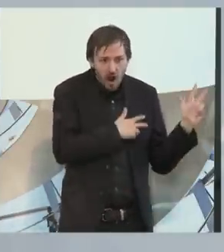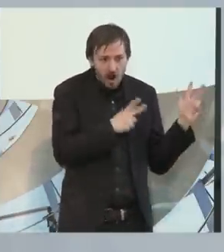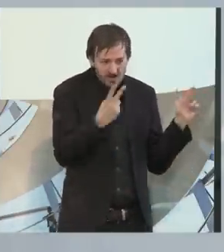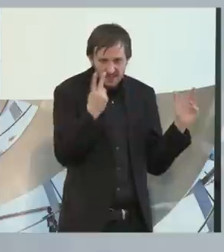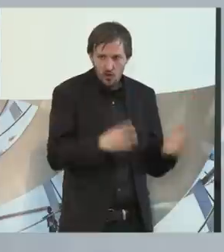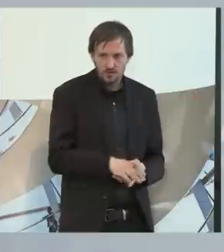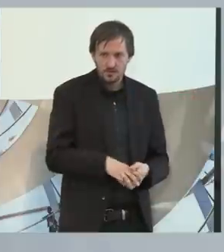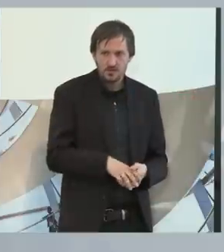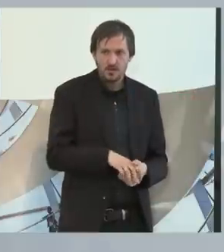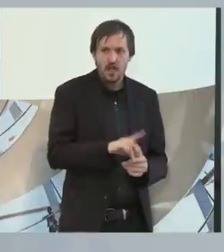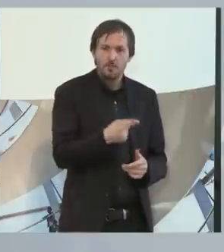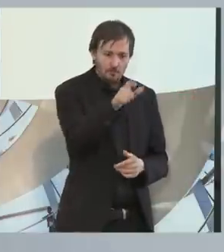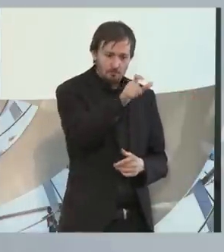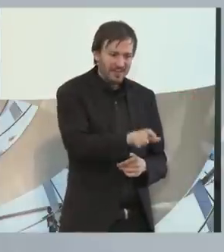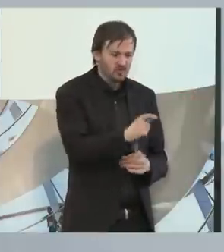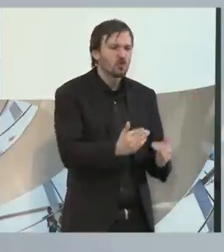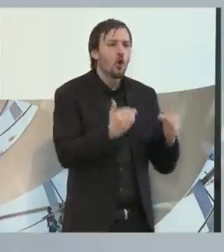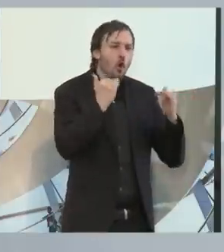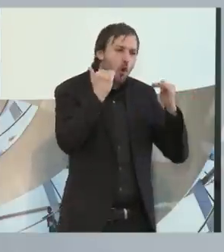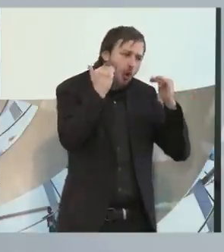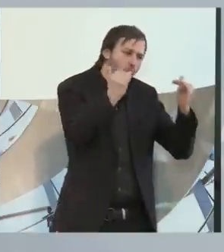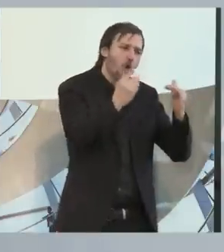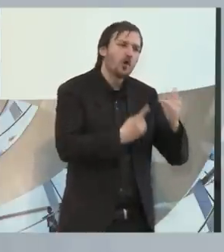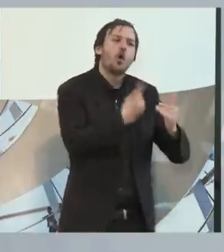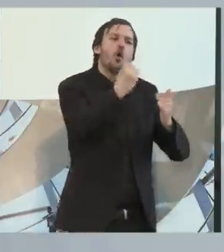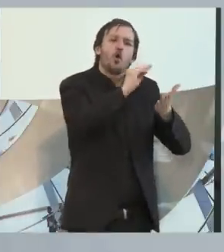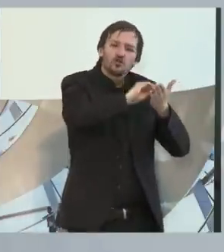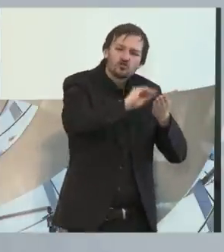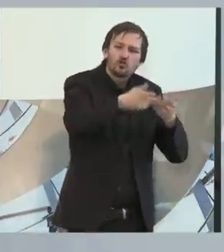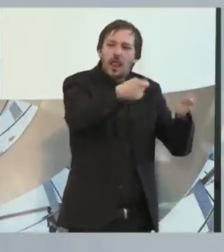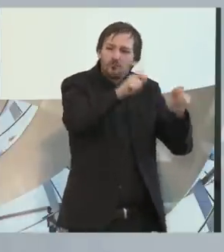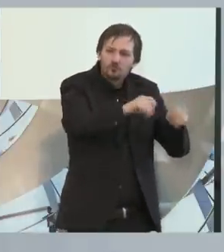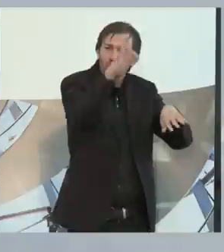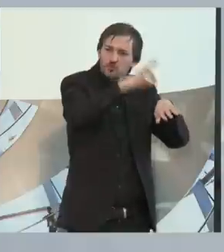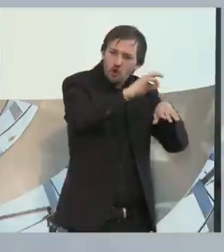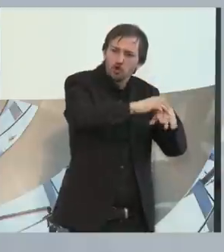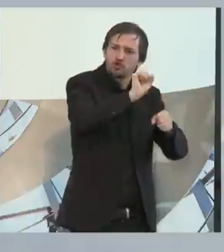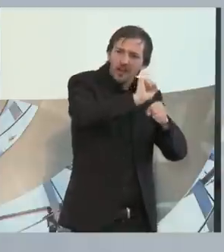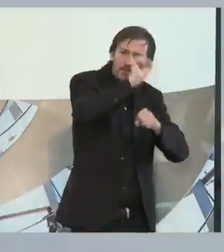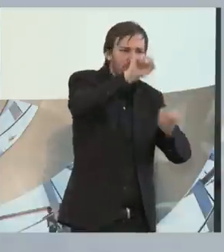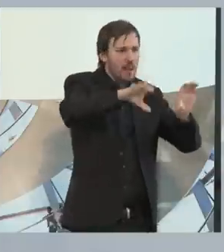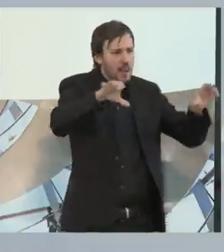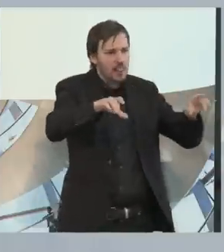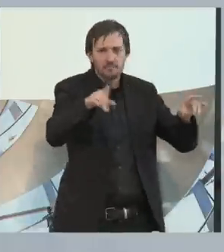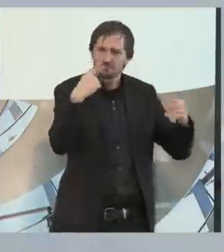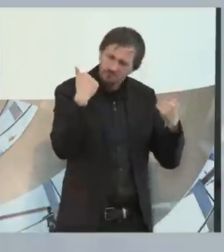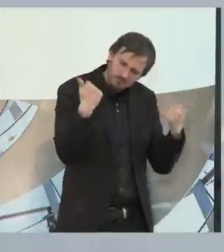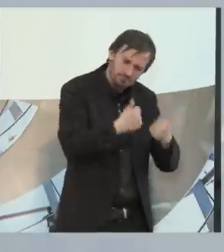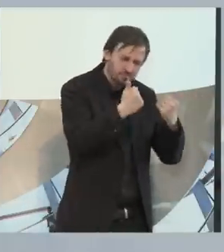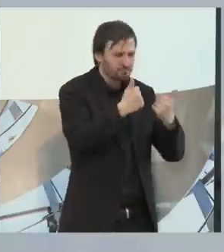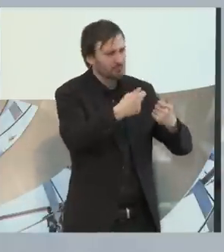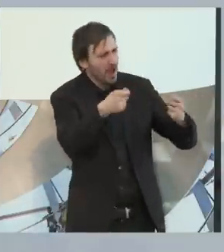auch eines Menschen mit Hochschulabschluss, mit Doktortitel, mit Klasse-Examikers